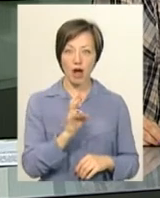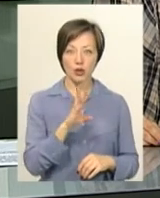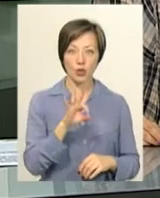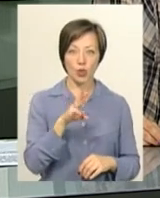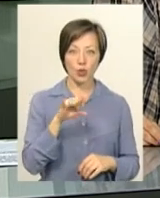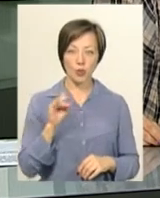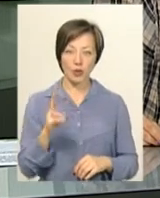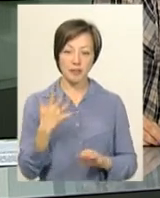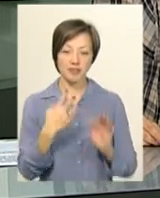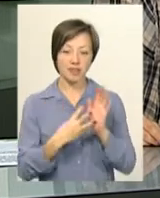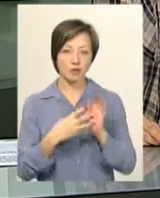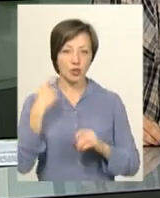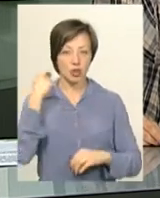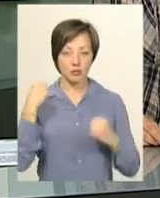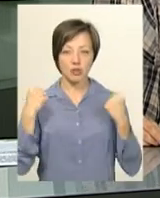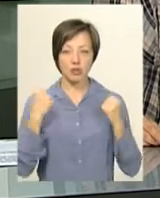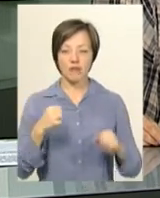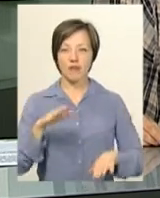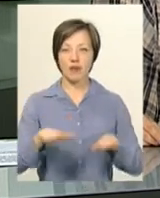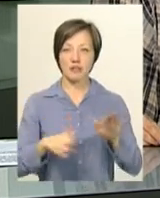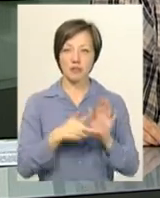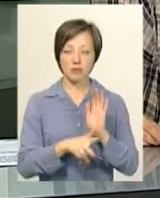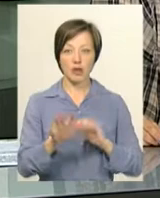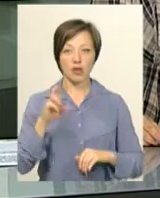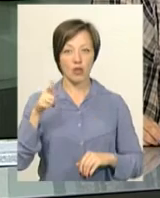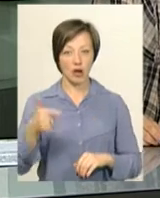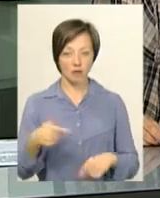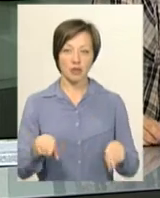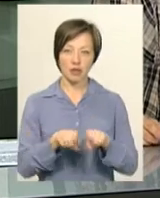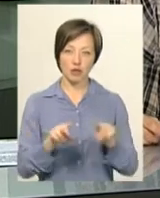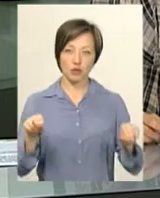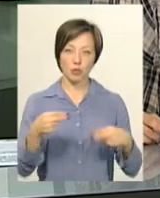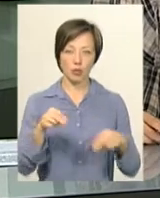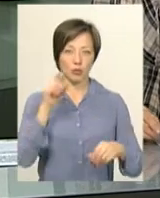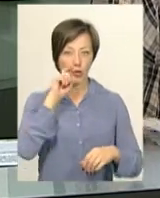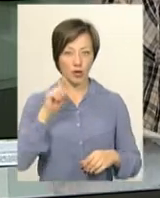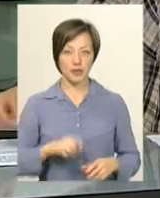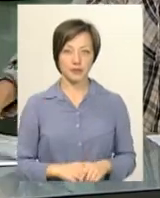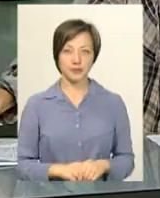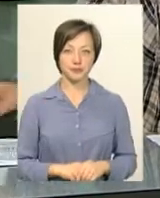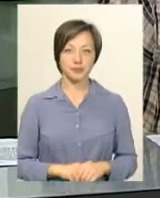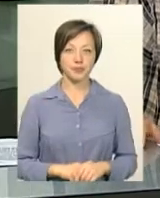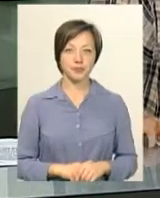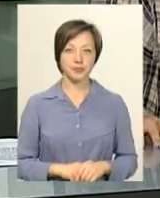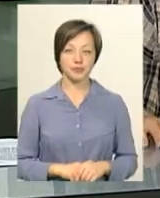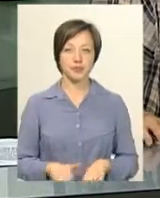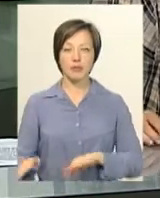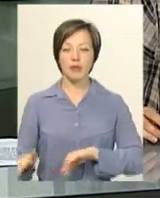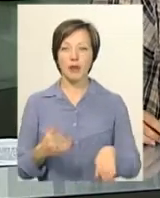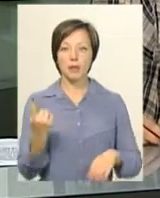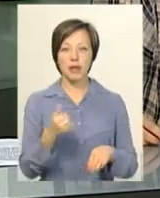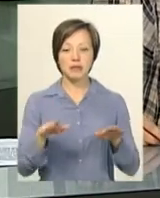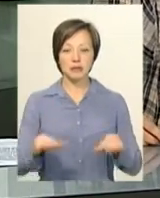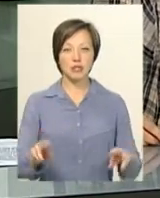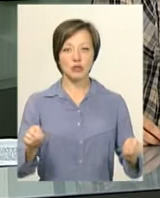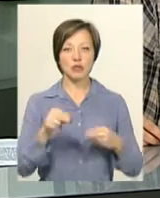58-річних спортсменів в вазі 85 кілограмів також став чемпіоном України. Перше місце на